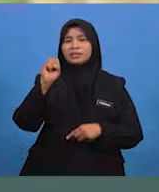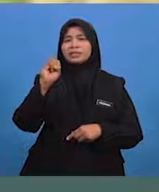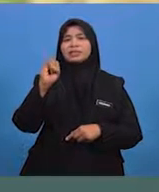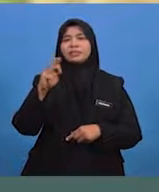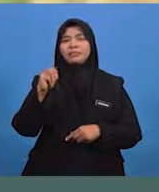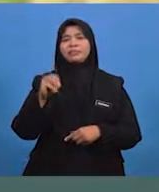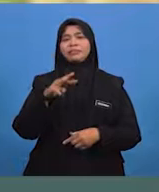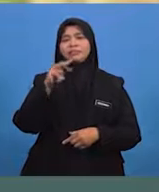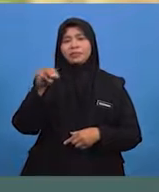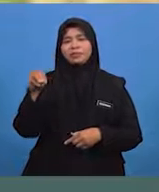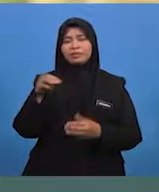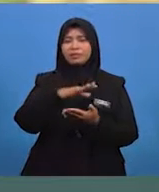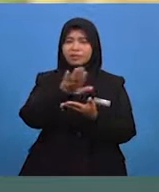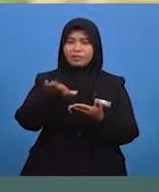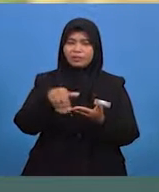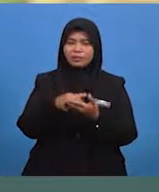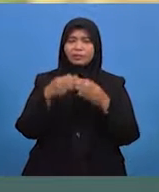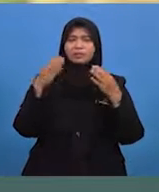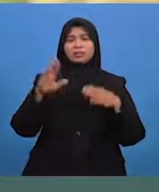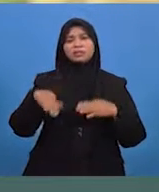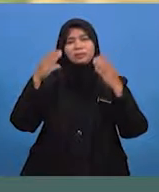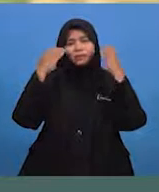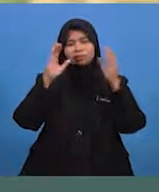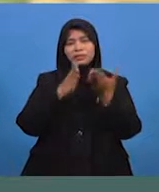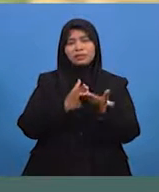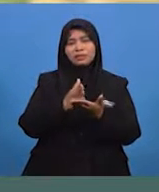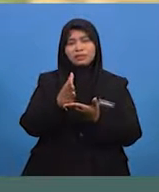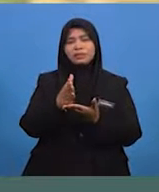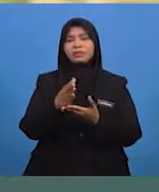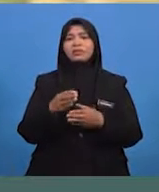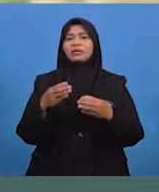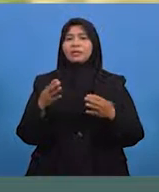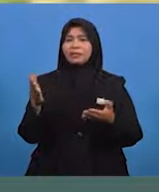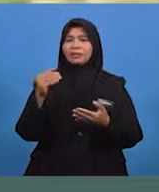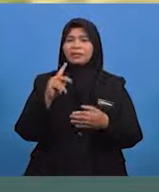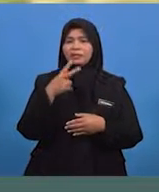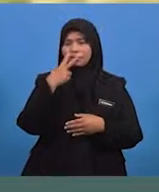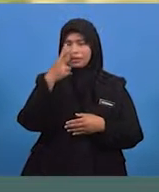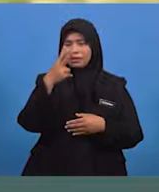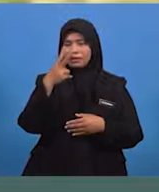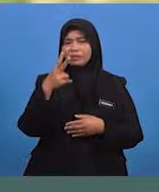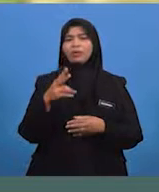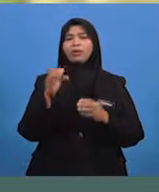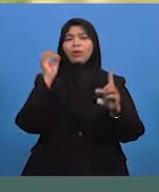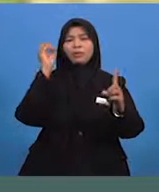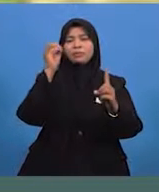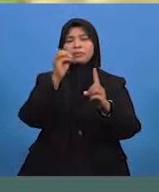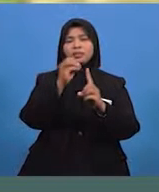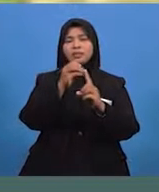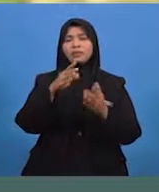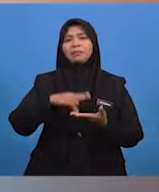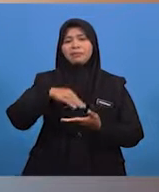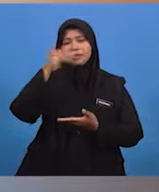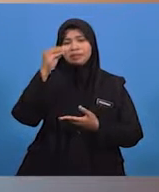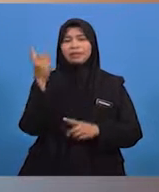Murid-murid sekalian, sebelum cikgu teruskan, marilah kita lihat dahulu objektif pembelajaran